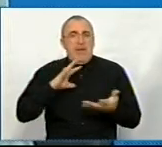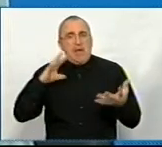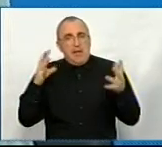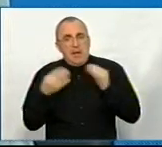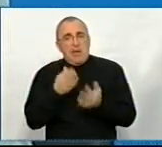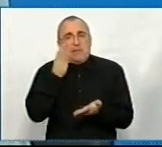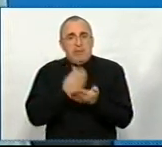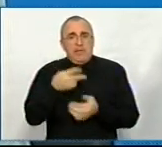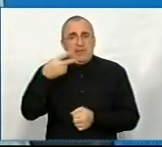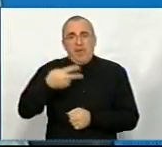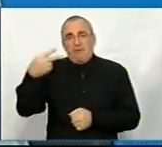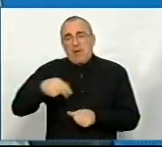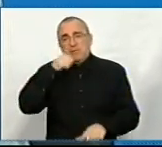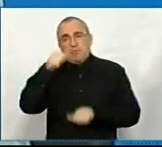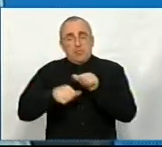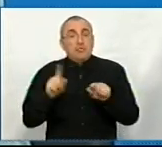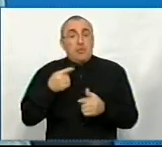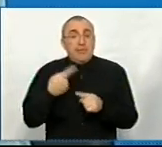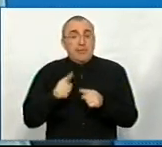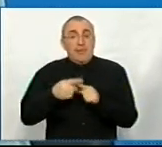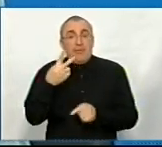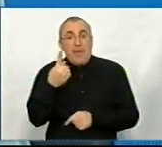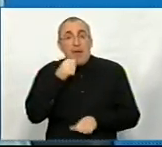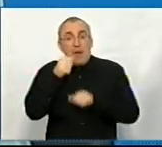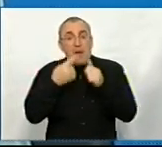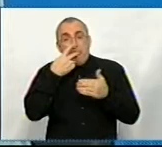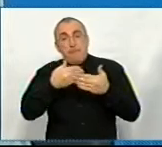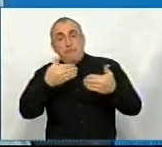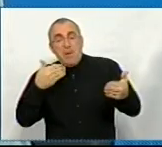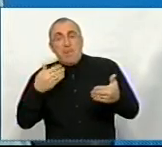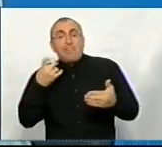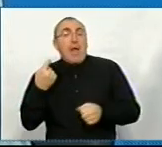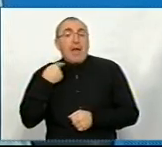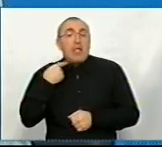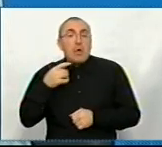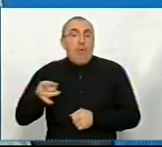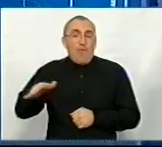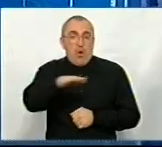стану на 2020 рік. Що на цей 2021 рік передбачено для Кіровоградщини?